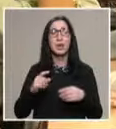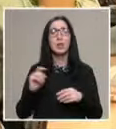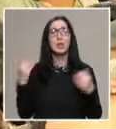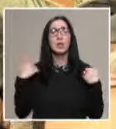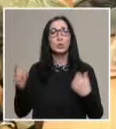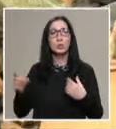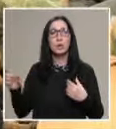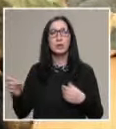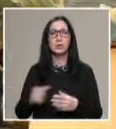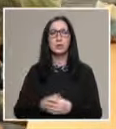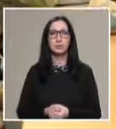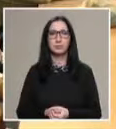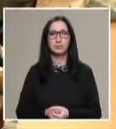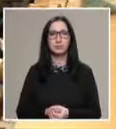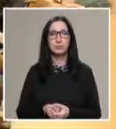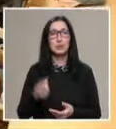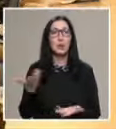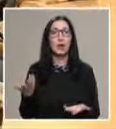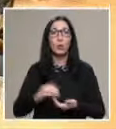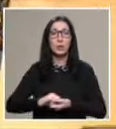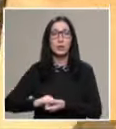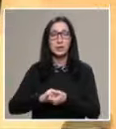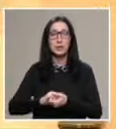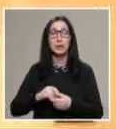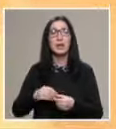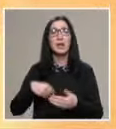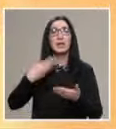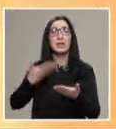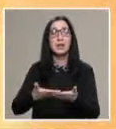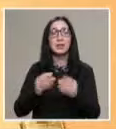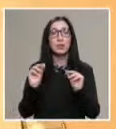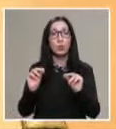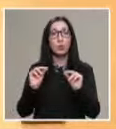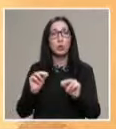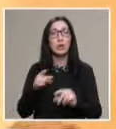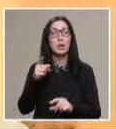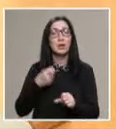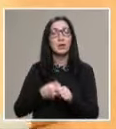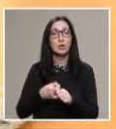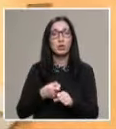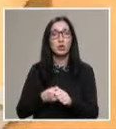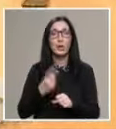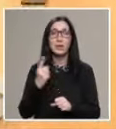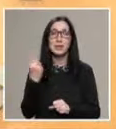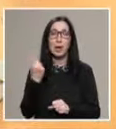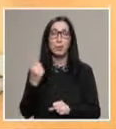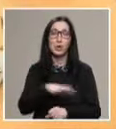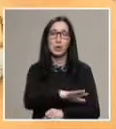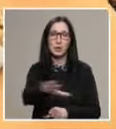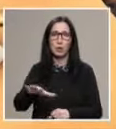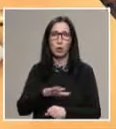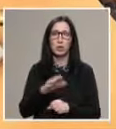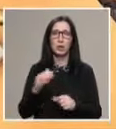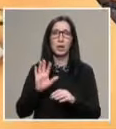студенти от Казахстан. А организирате ли изнесени обучения или те се осъществяват само на територията на